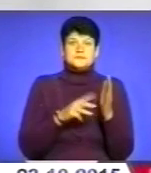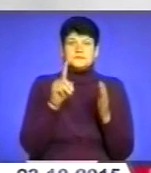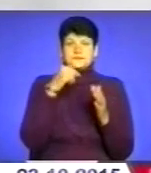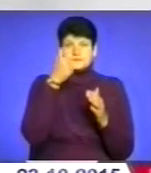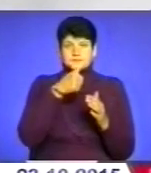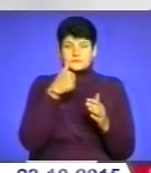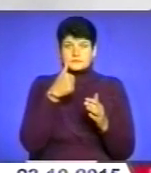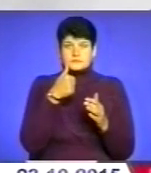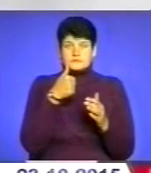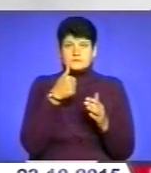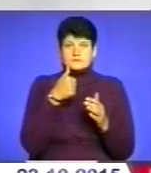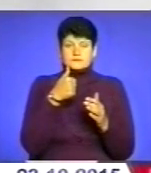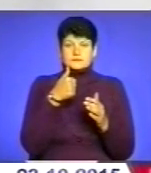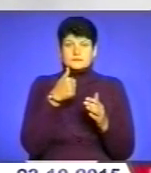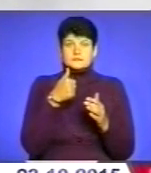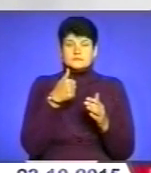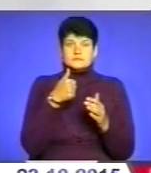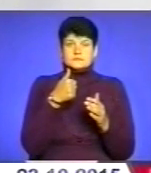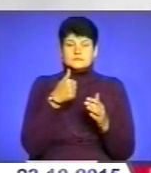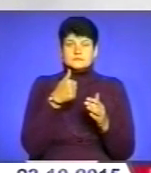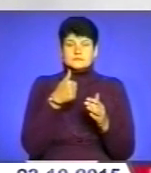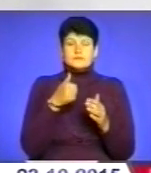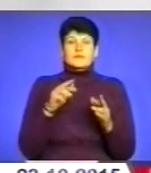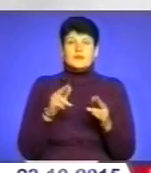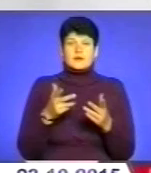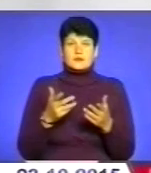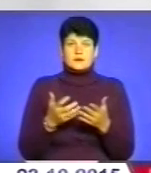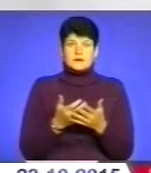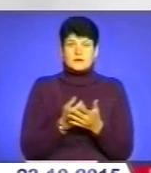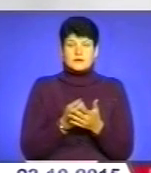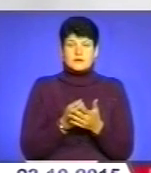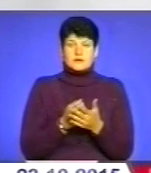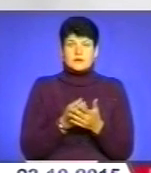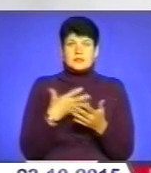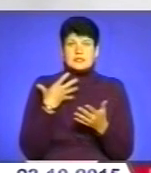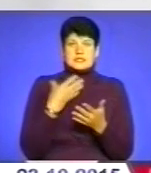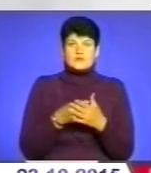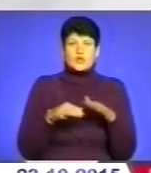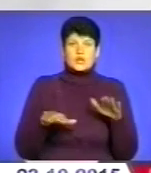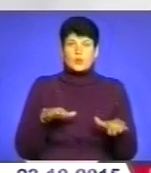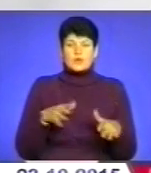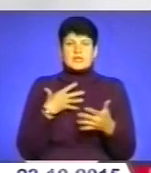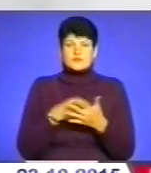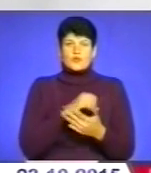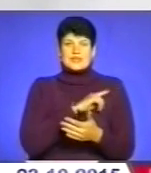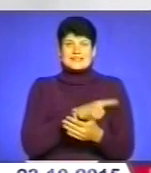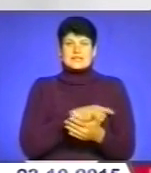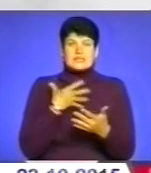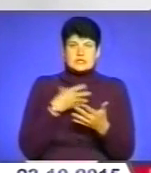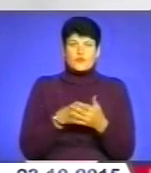вийшов на свої ноги, на свої сили, на свої кошти